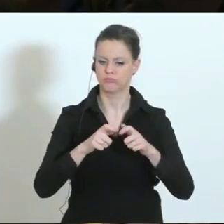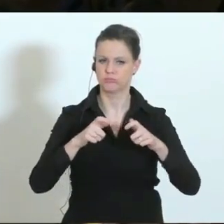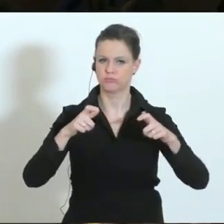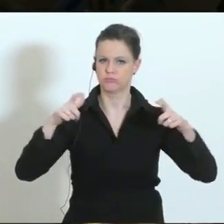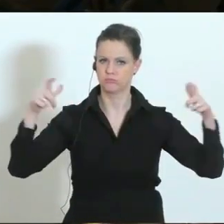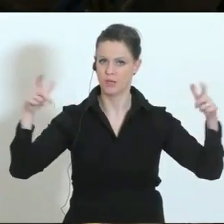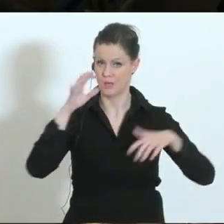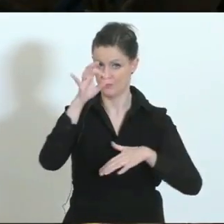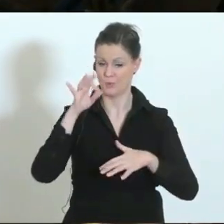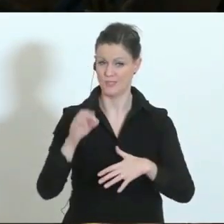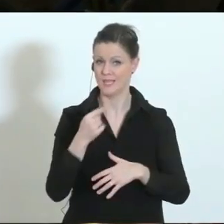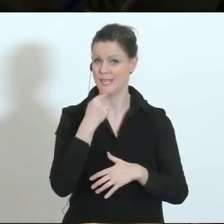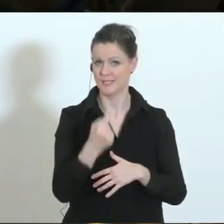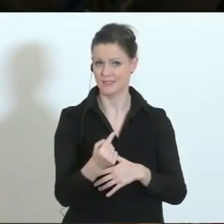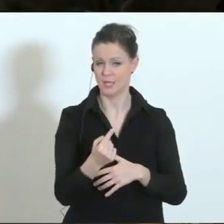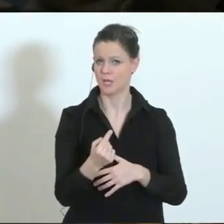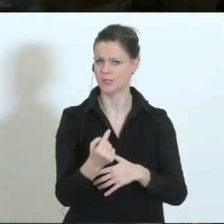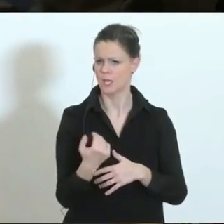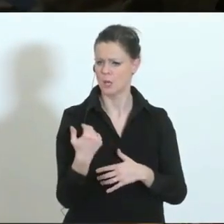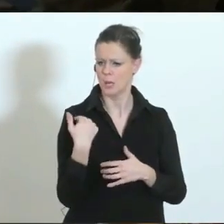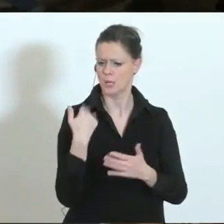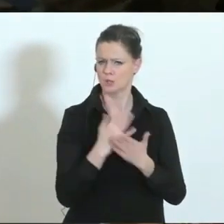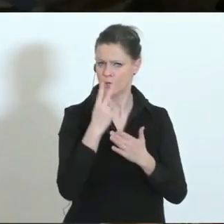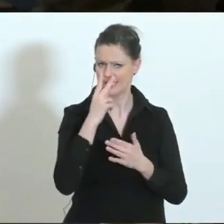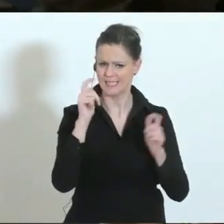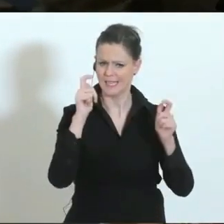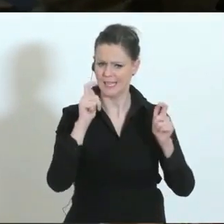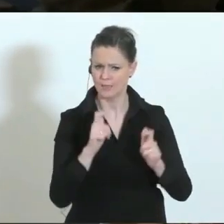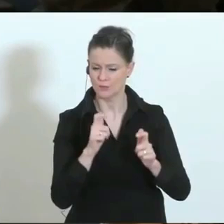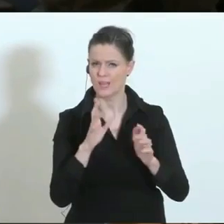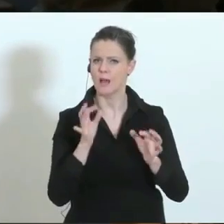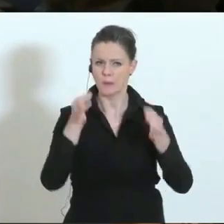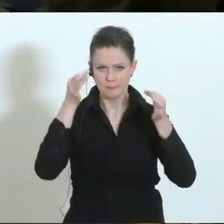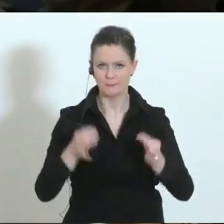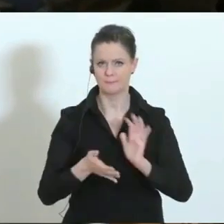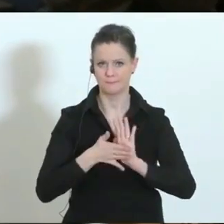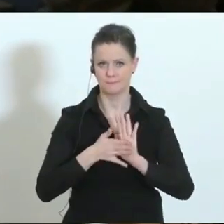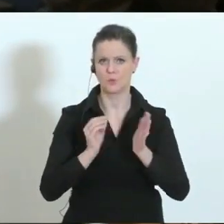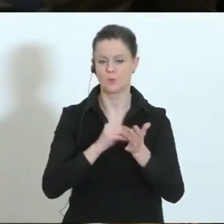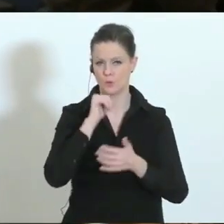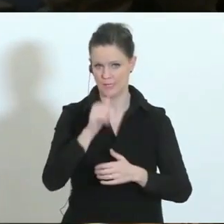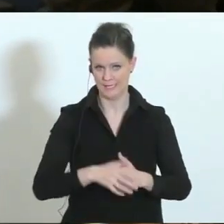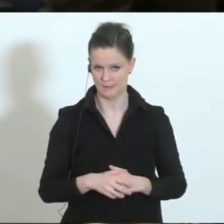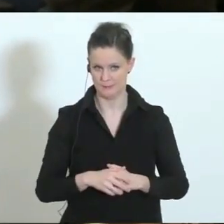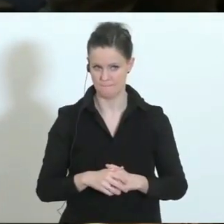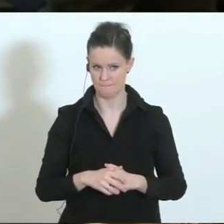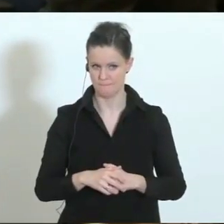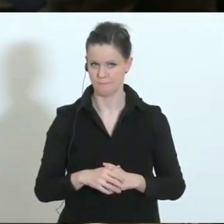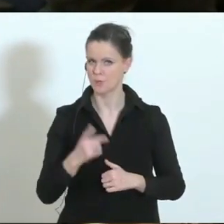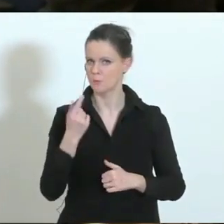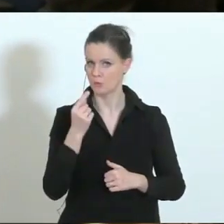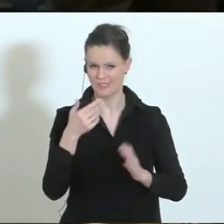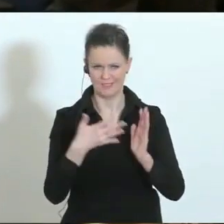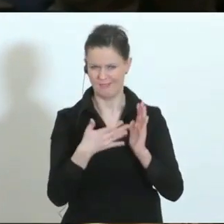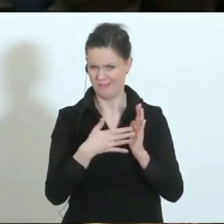Sie haben selbst angesprochen, dass es da bereits Reduktionen gegeben hat, aber man noch nicht so etwas ablesen kann. Das liegt nicht daran, dass es zu wenig